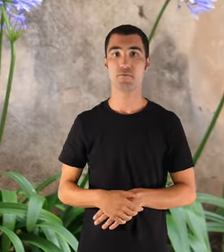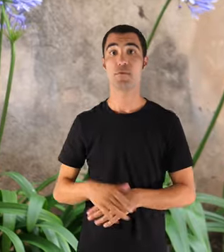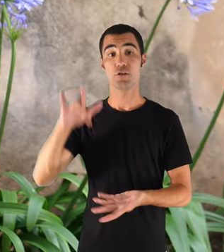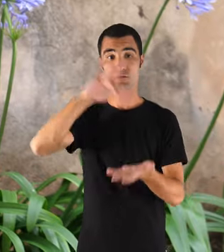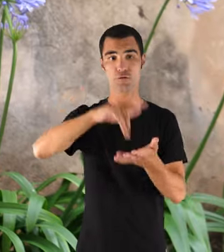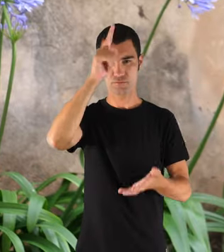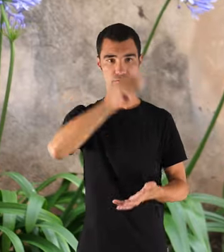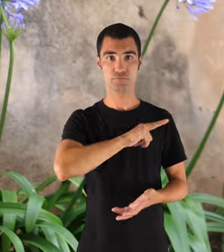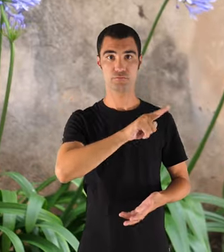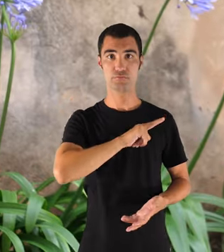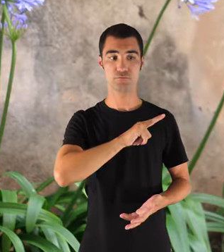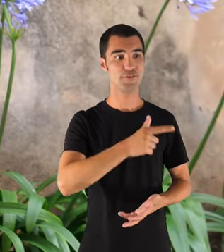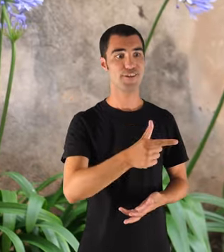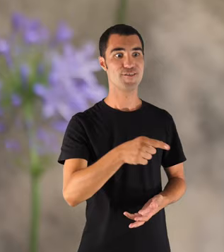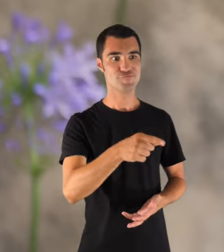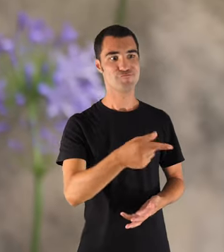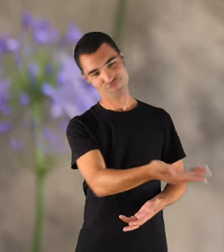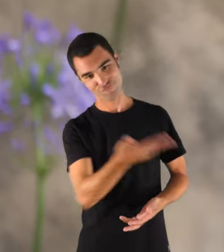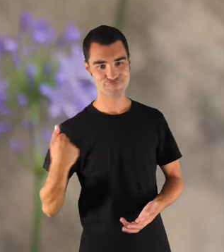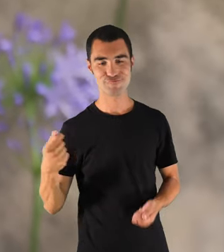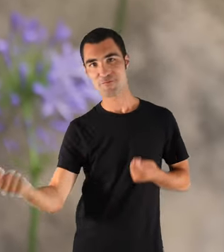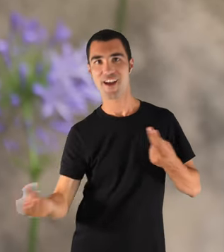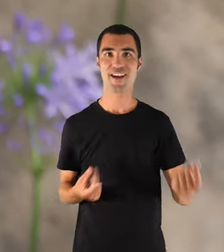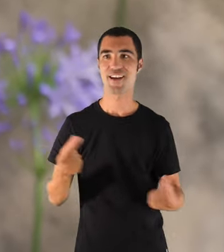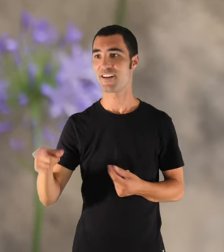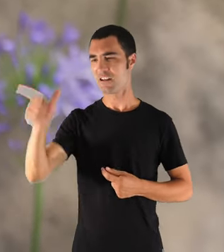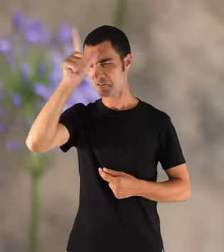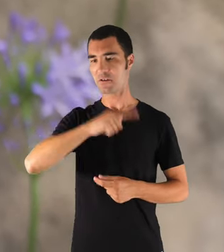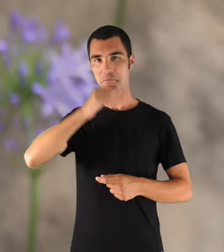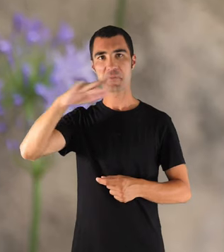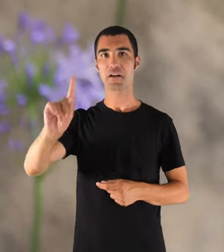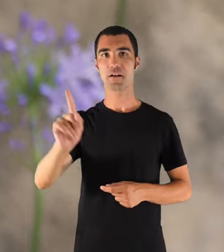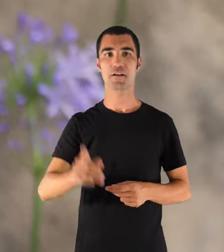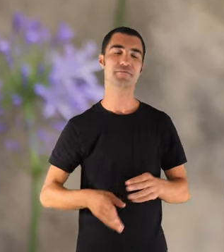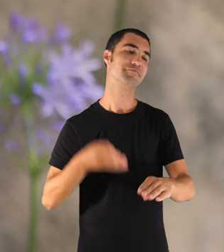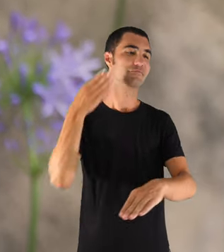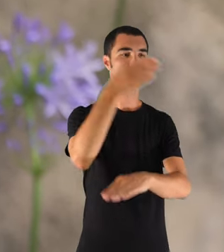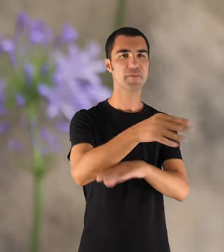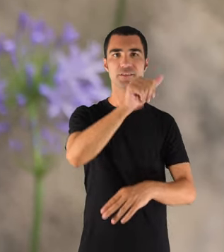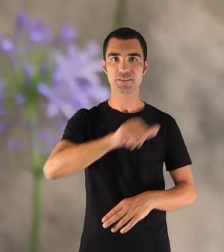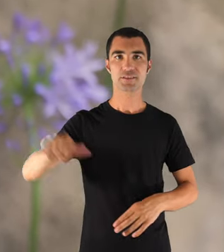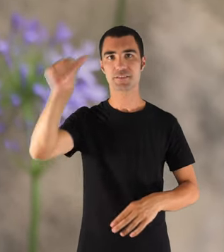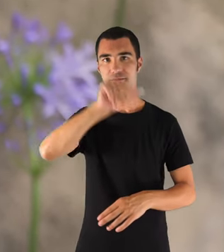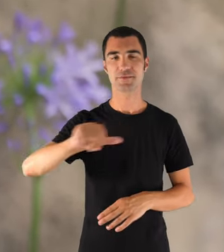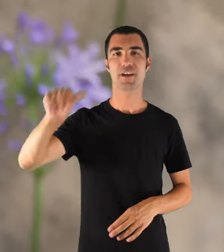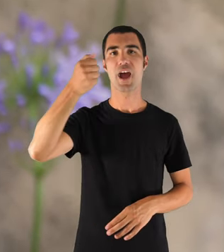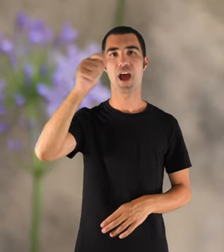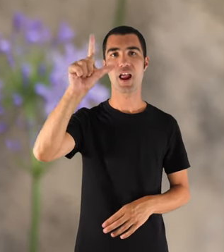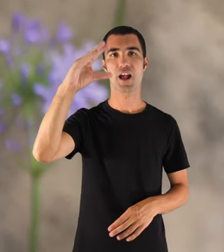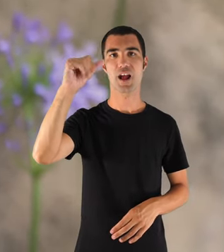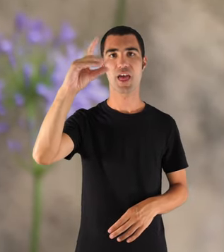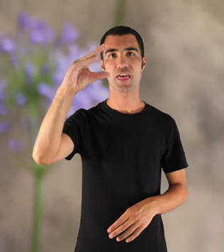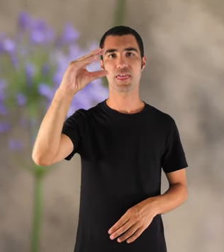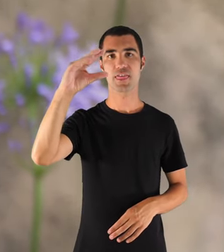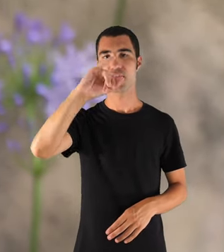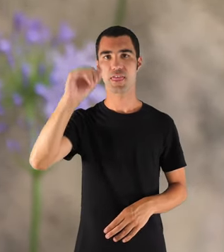infanteries m'atraen a ballar. I potser cada setmana n'hi havia, a l'Alcàzar, o també a l